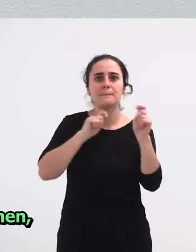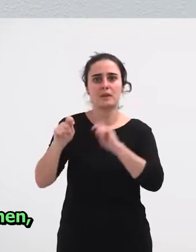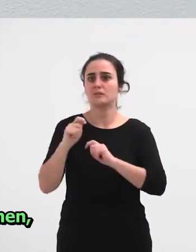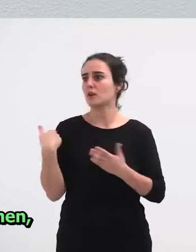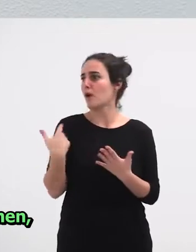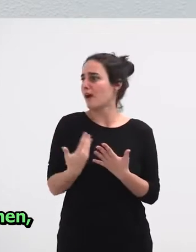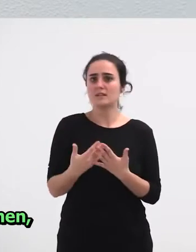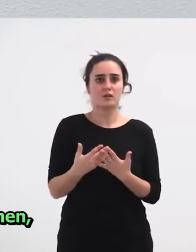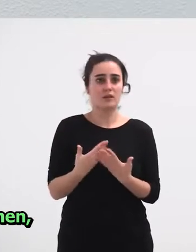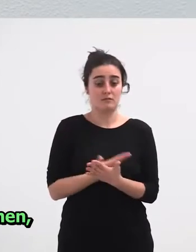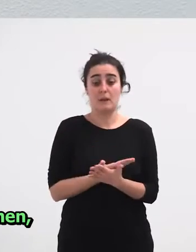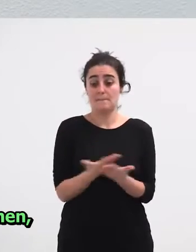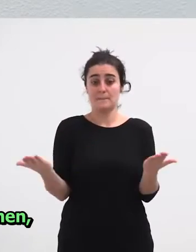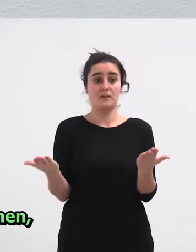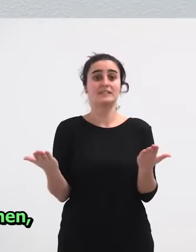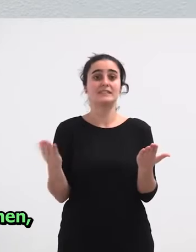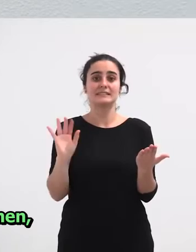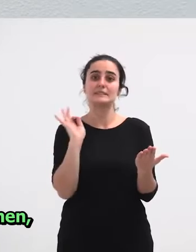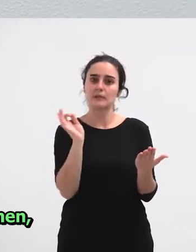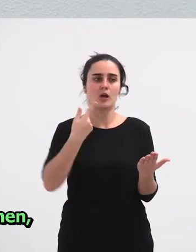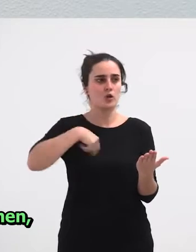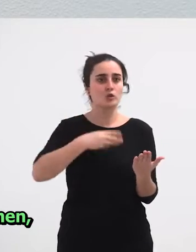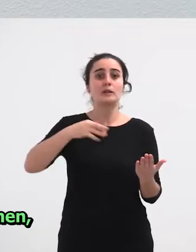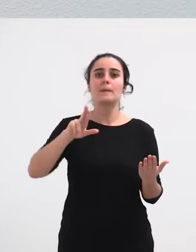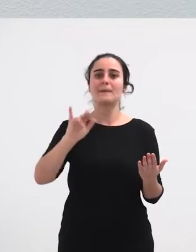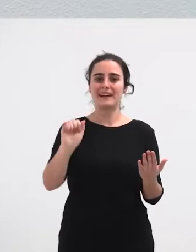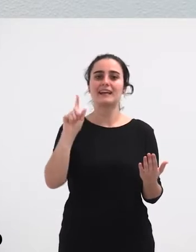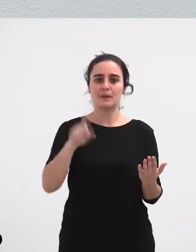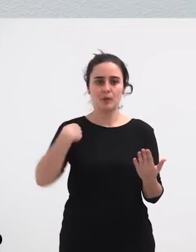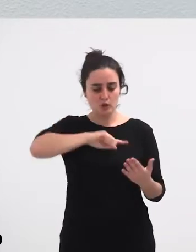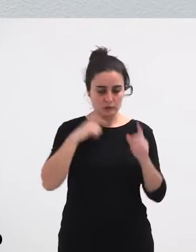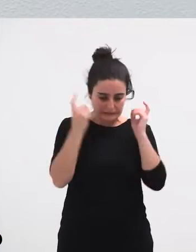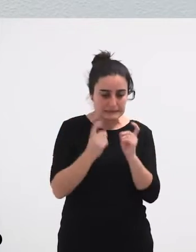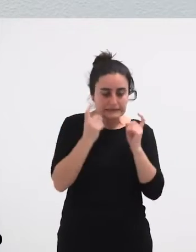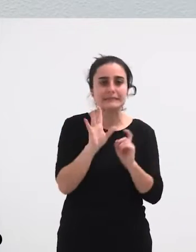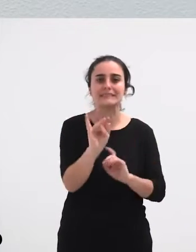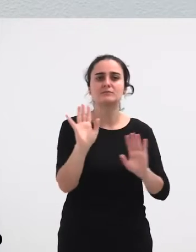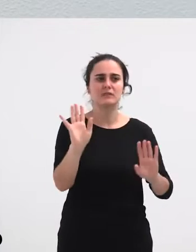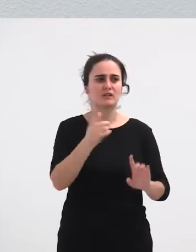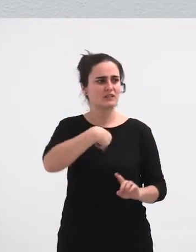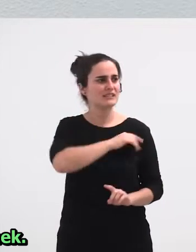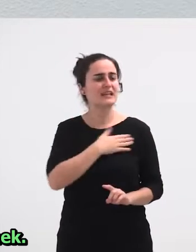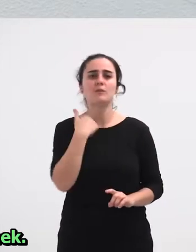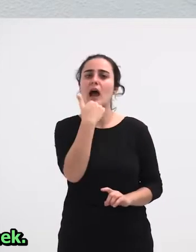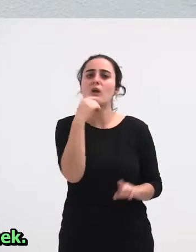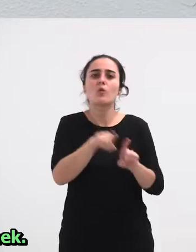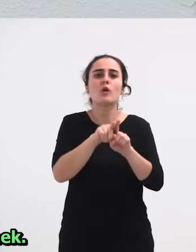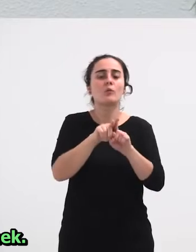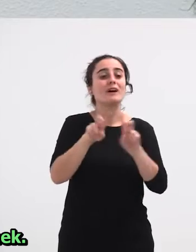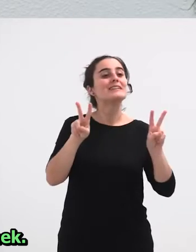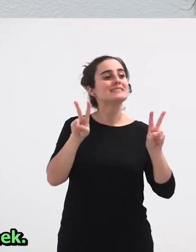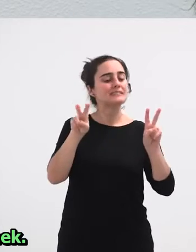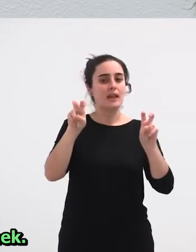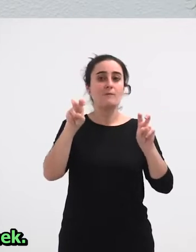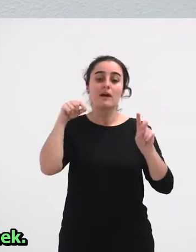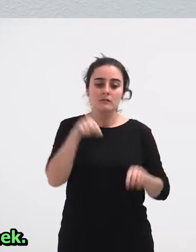Nik ustez egunkariaren gaiaraian Saiatu ginean Berriaren gaiaraian Saiatu ginean Baina bai genuela Arantza bat esatekoa Gaionei Beste